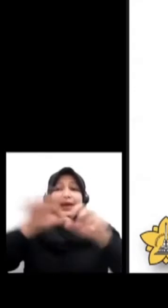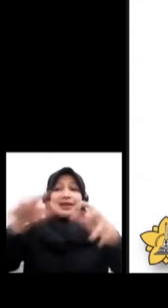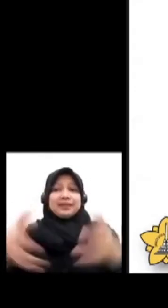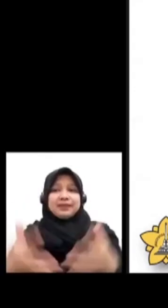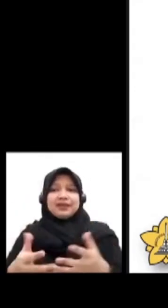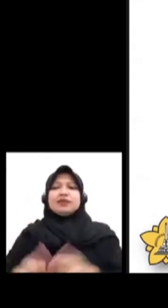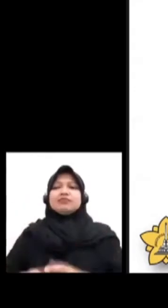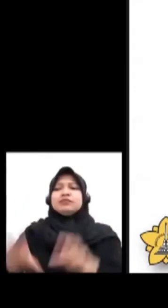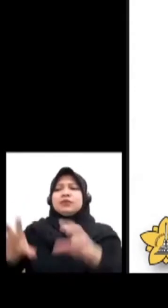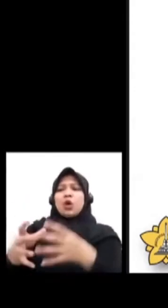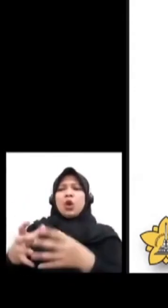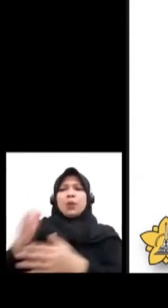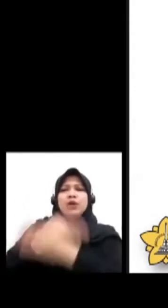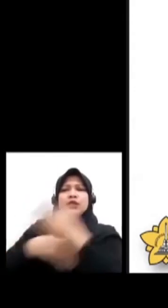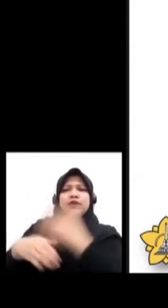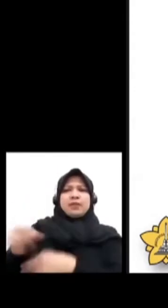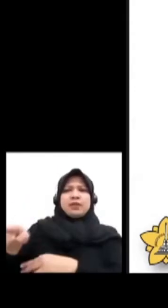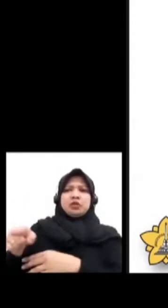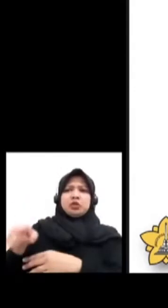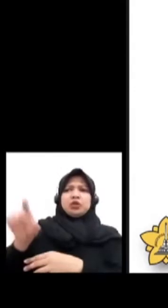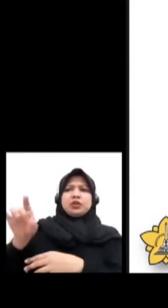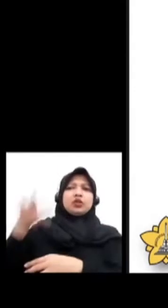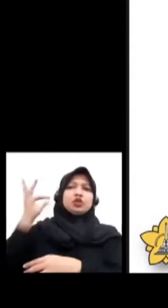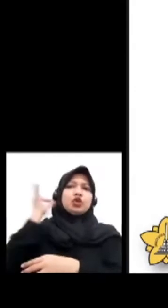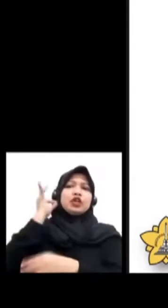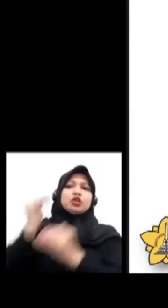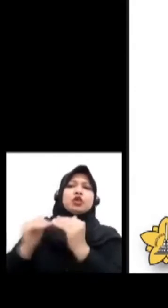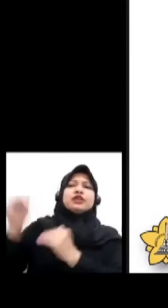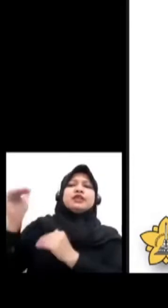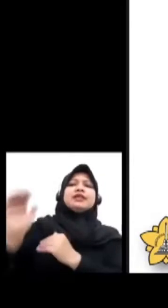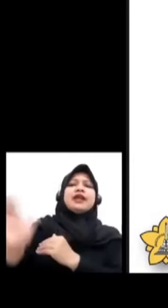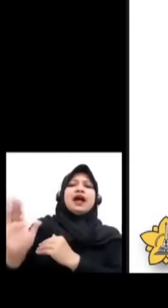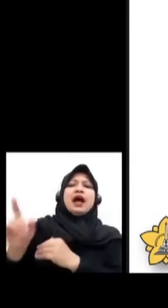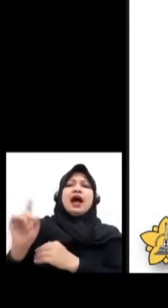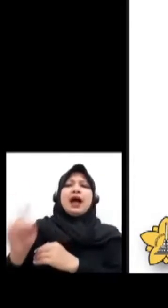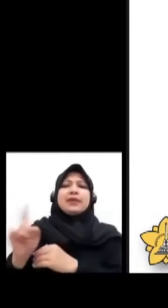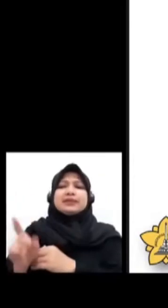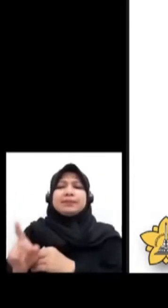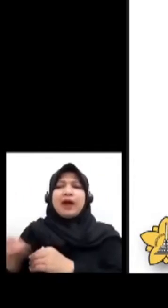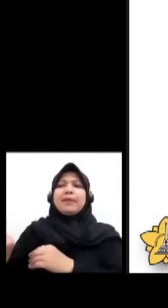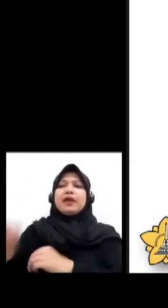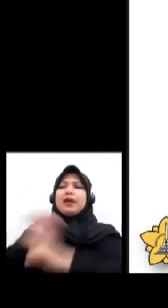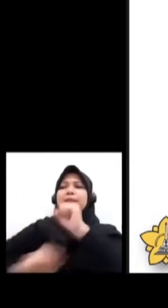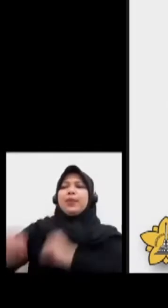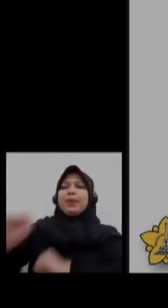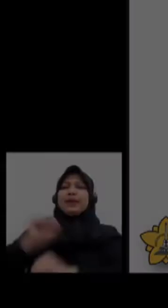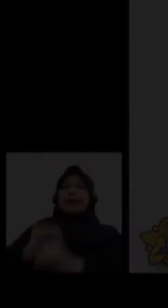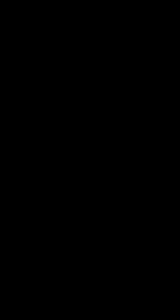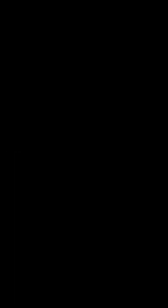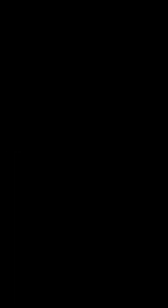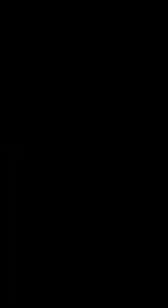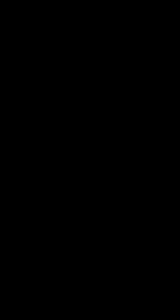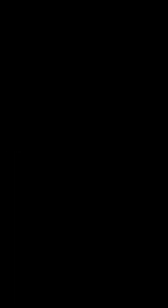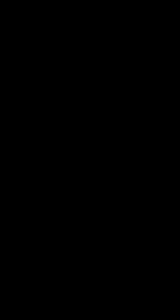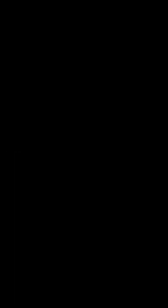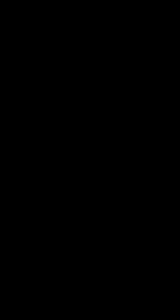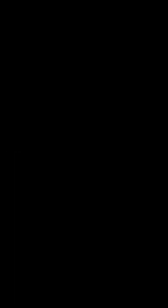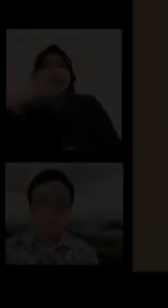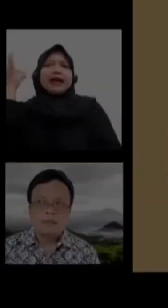dianggap Sebagai Kelompok Risiko Tinggi Karena Mobilitas Mereka Menimah Sehingga Penanganan Pandemi Kurang Melibatkan Kelompok